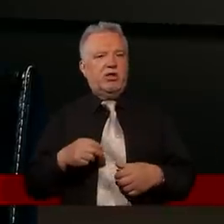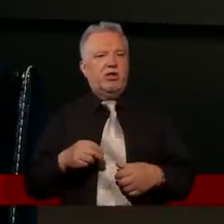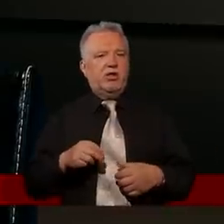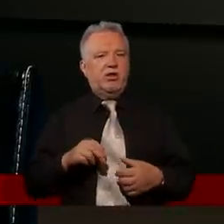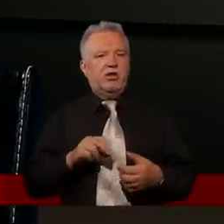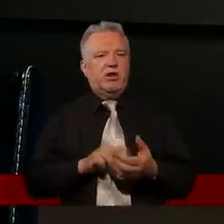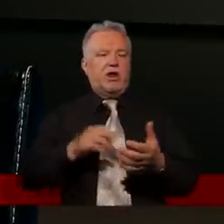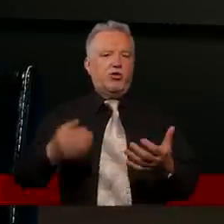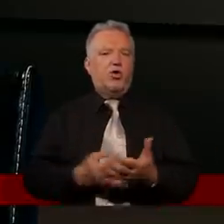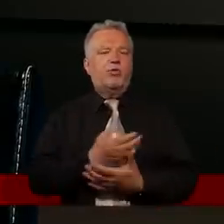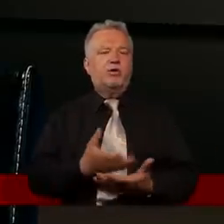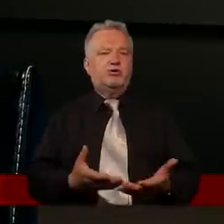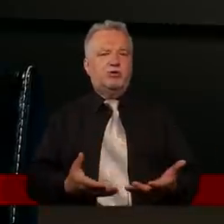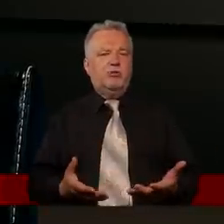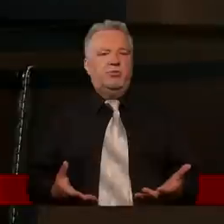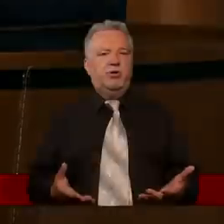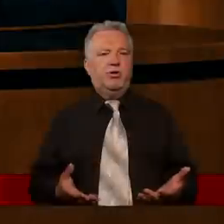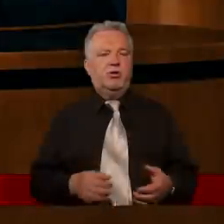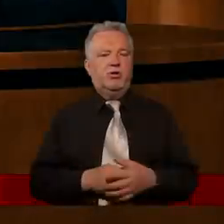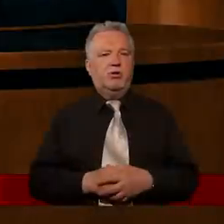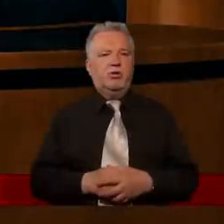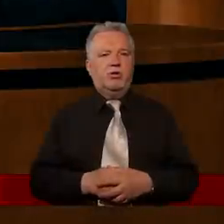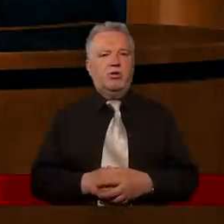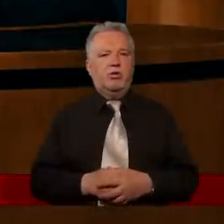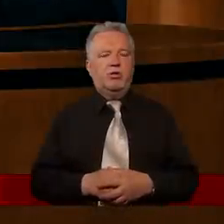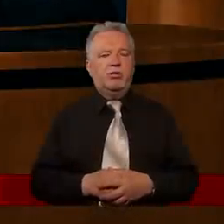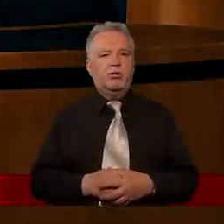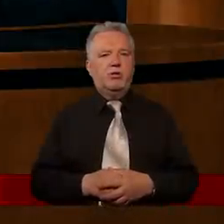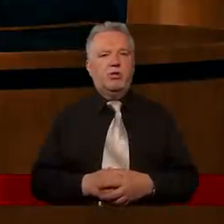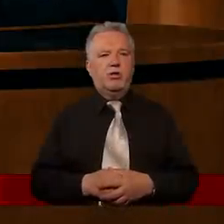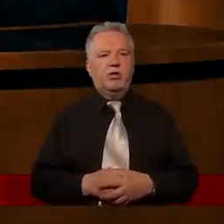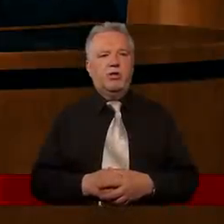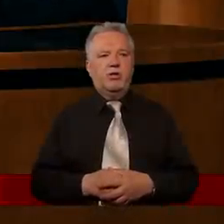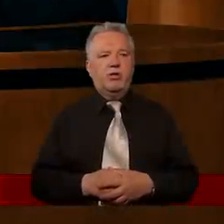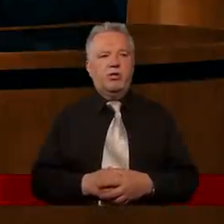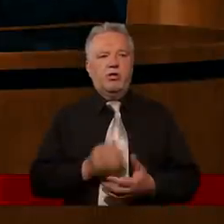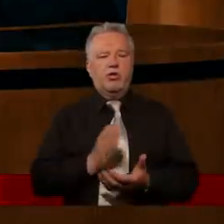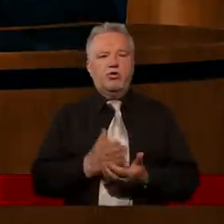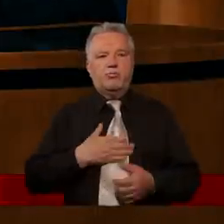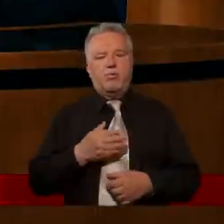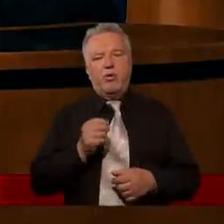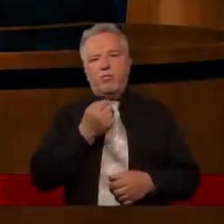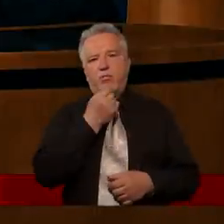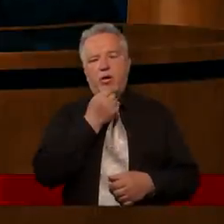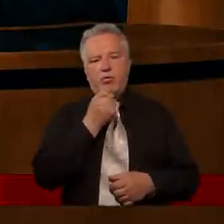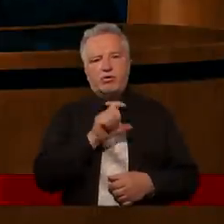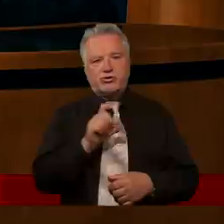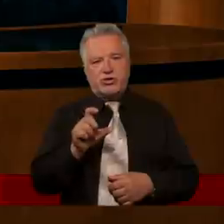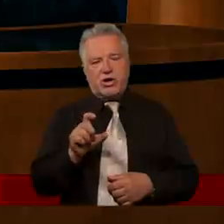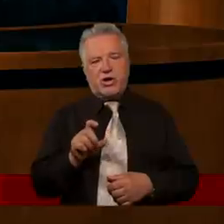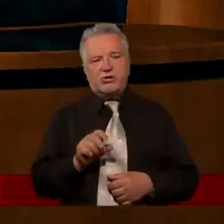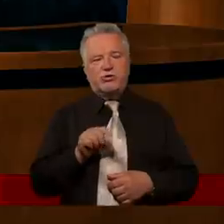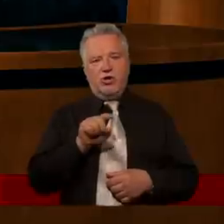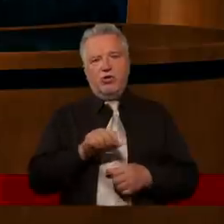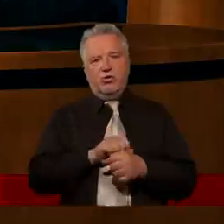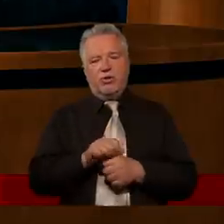motywacja zwracania uwagi. Ale jeszcze, bo już troszeczkę nam się robi mało czasu, przejdźmy dalej, bo tu jest jeszcze parę tematów